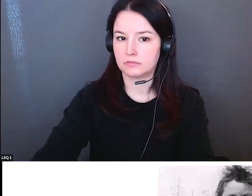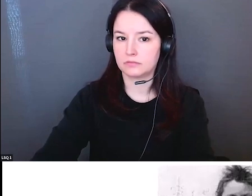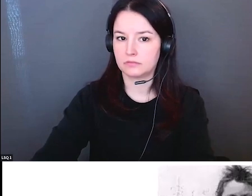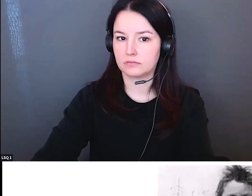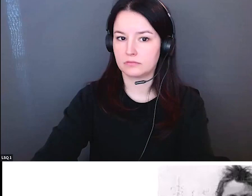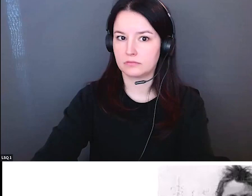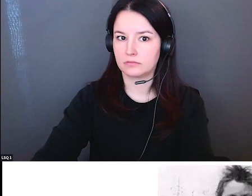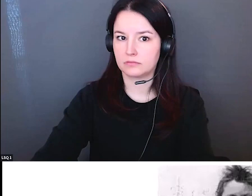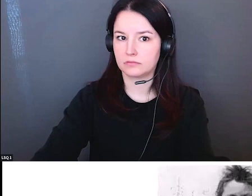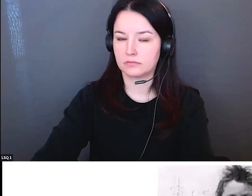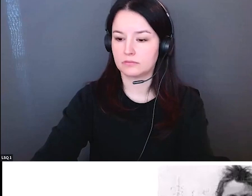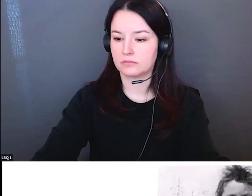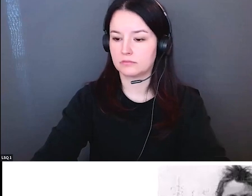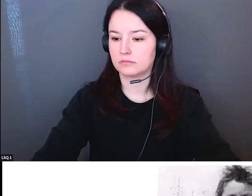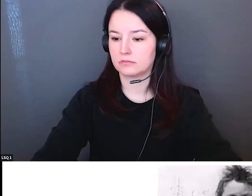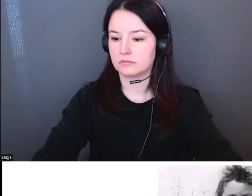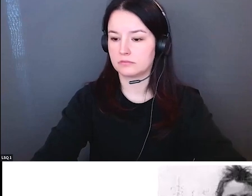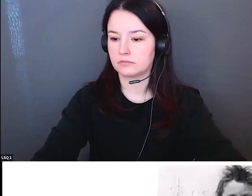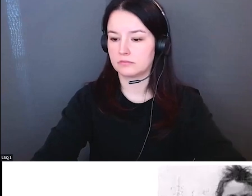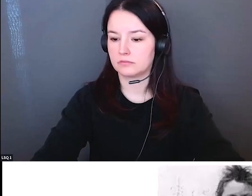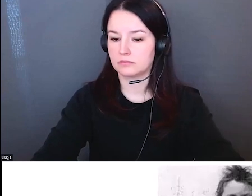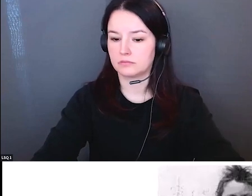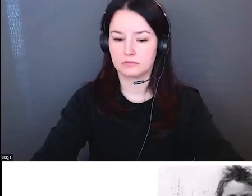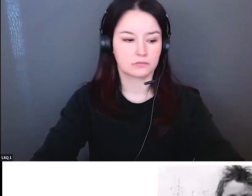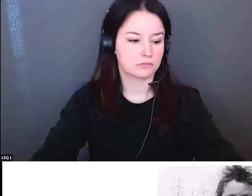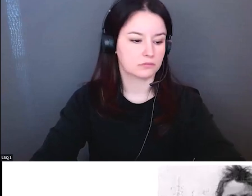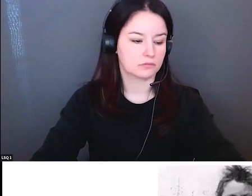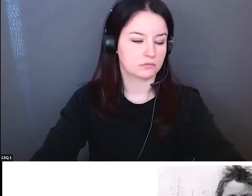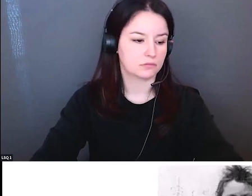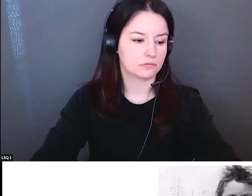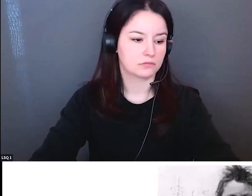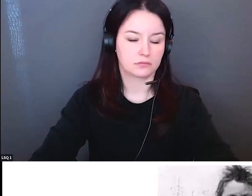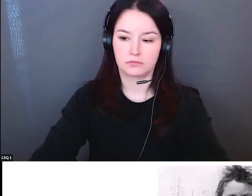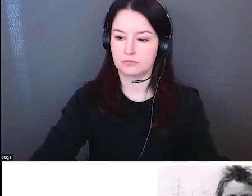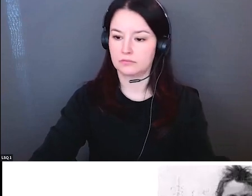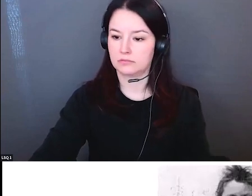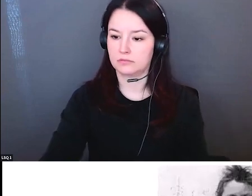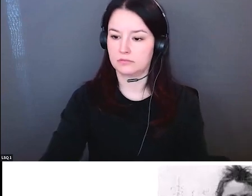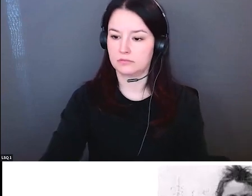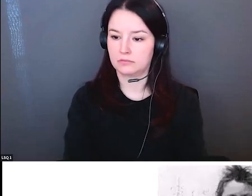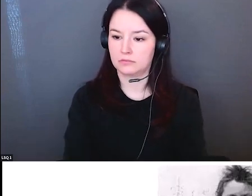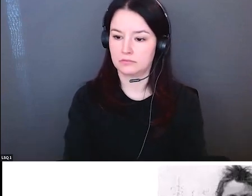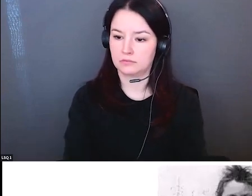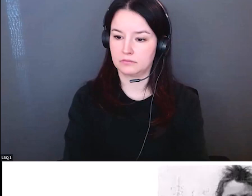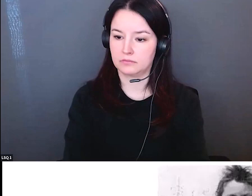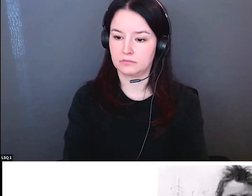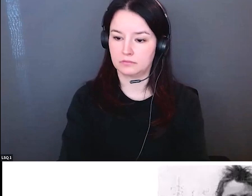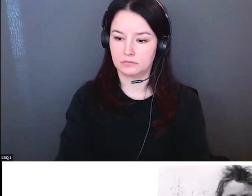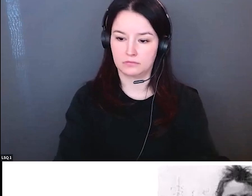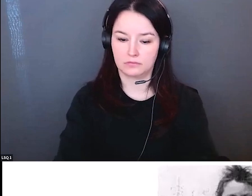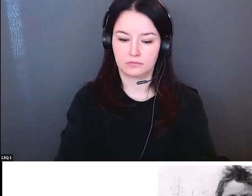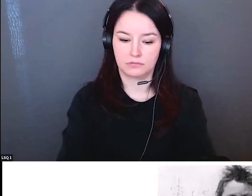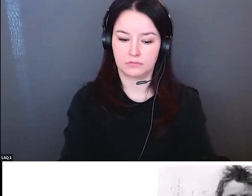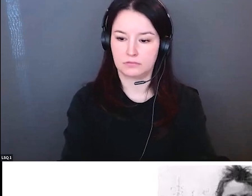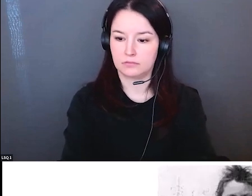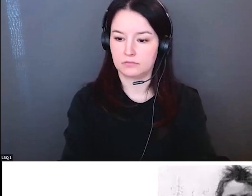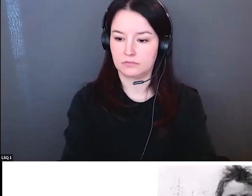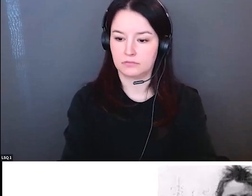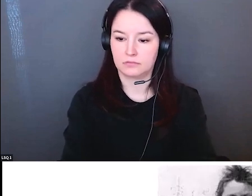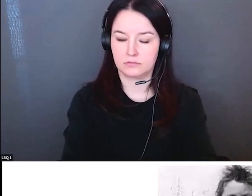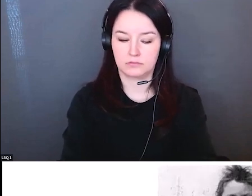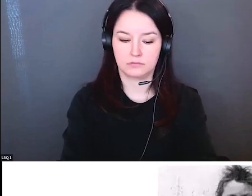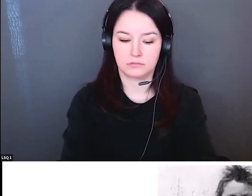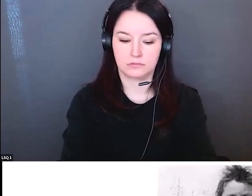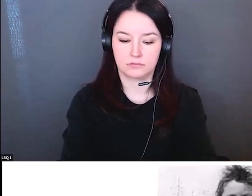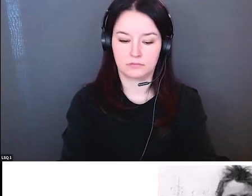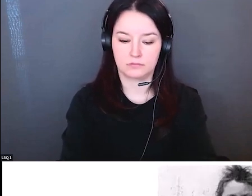le colonisateur a essayé d'abolir la manière d'être la manière de penser des habitants de